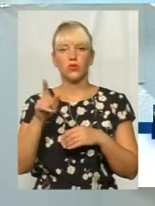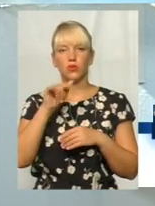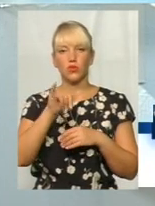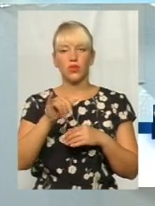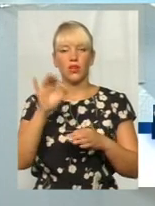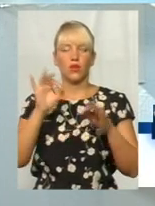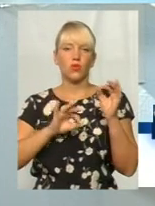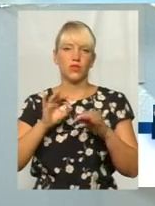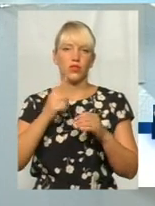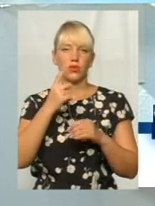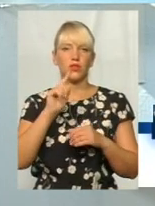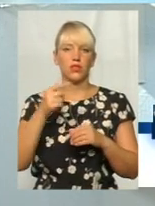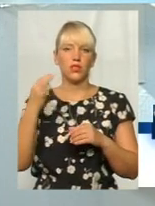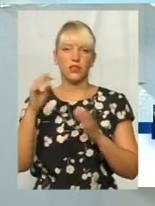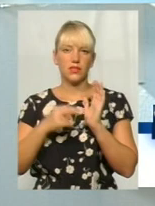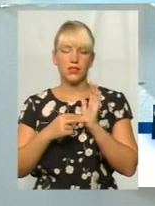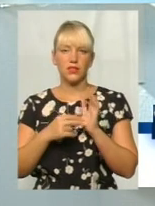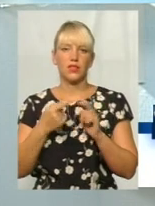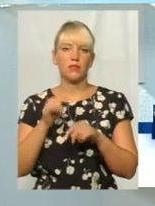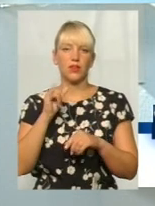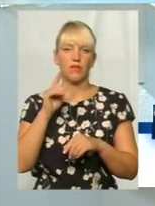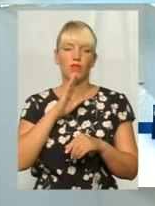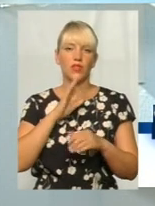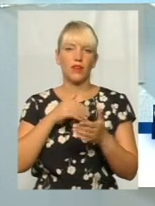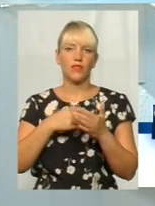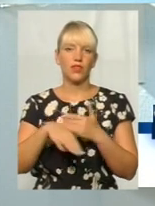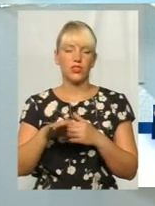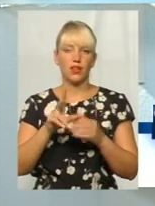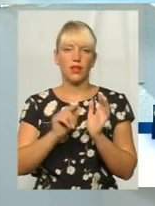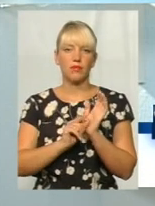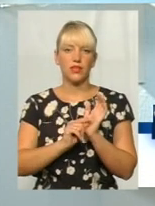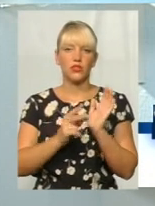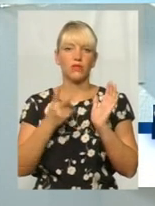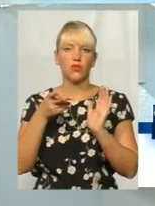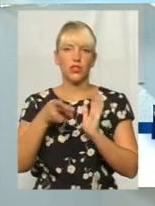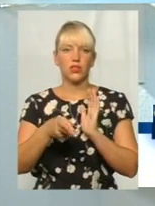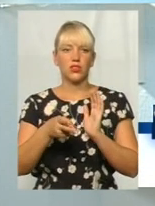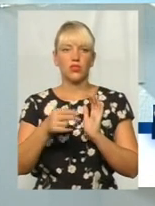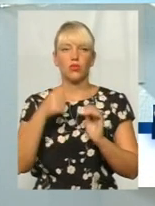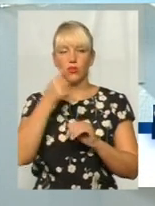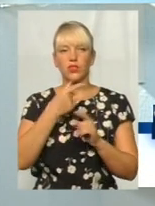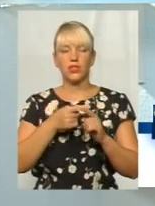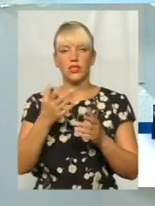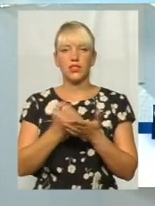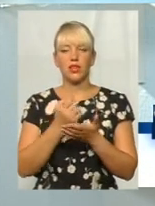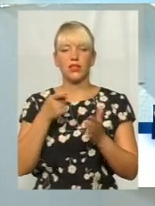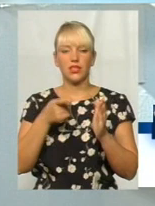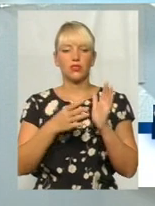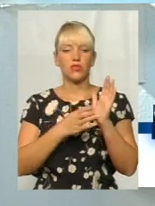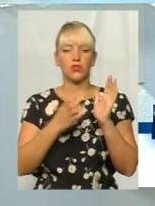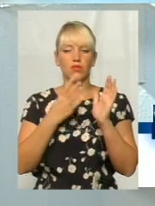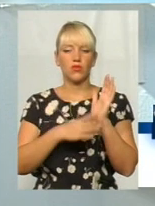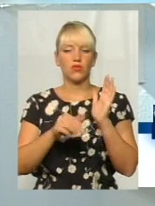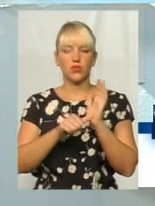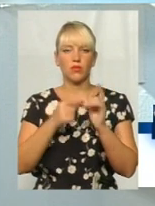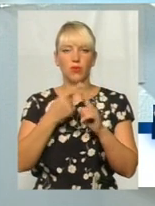плати 1,7. І вона вийшла на пенсію в 2000 році. Отже, виходить, що заробіток 1197 в неї множився на 1